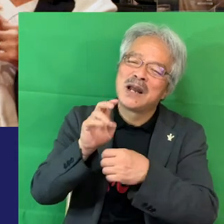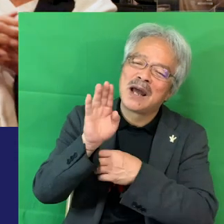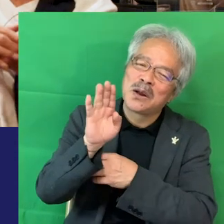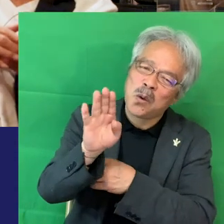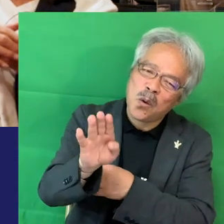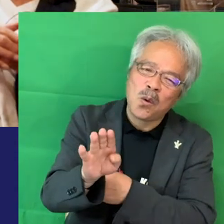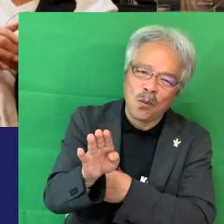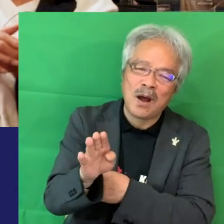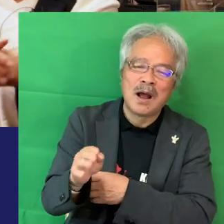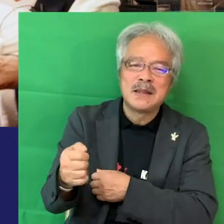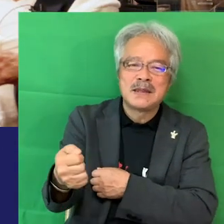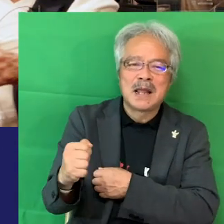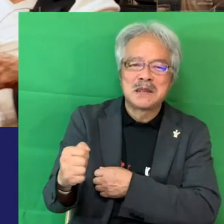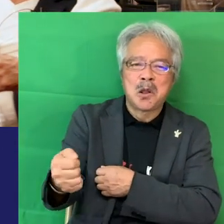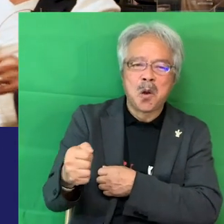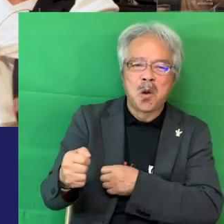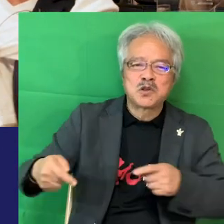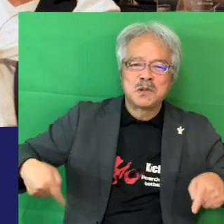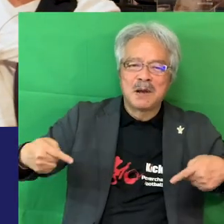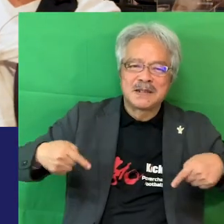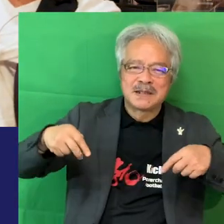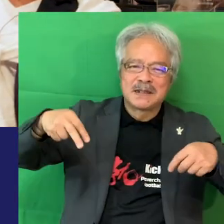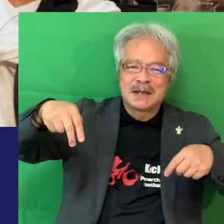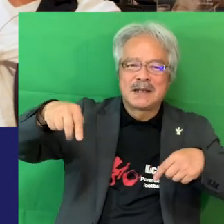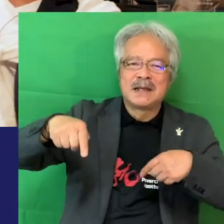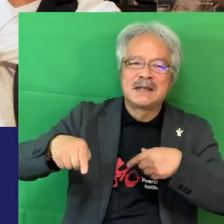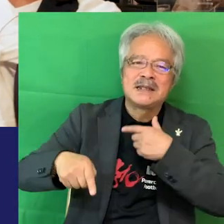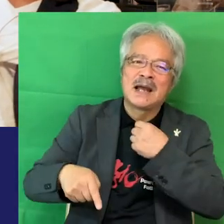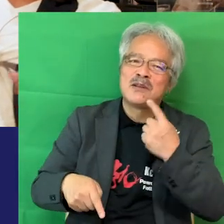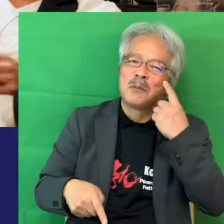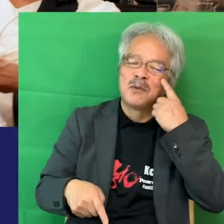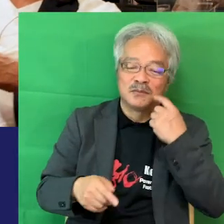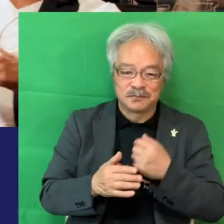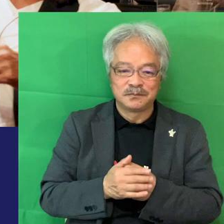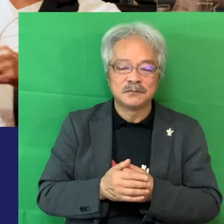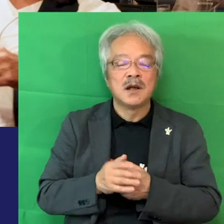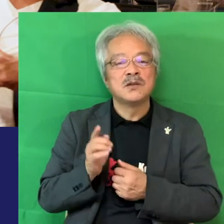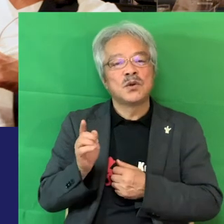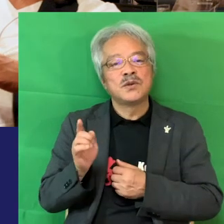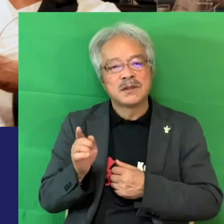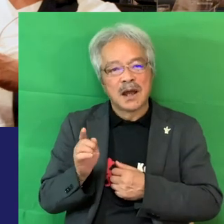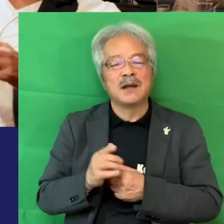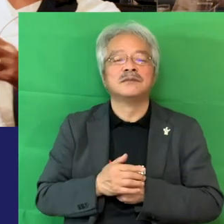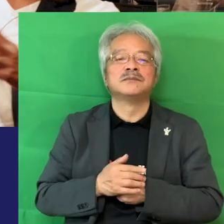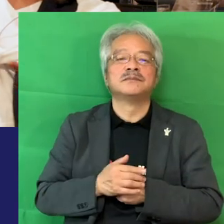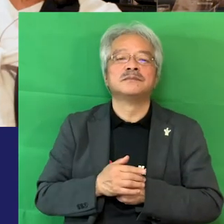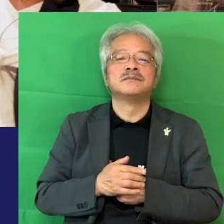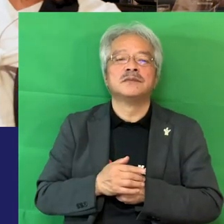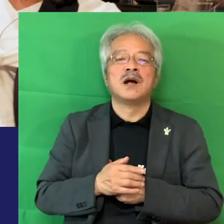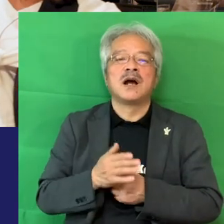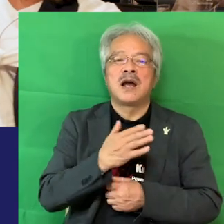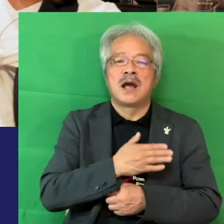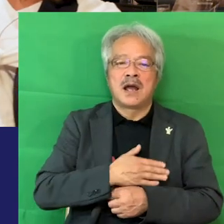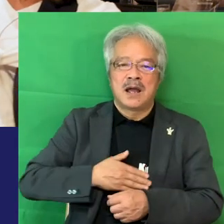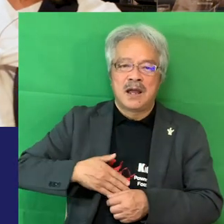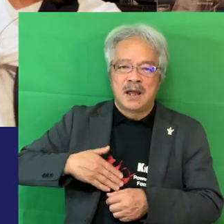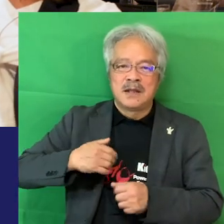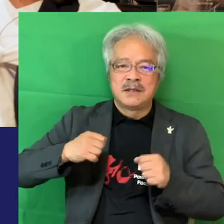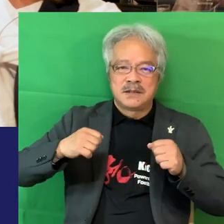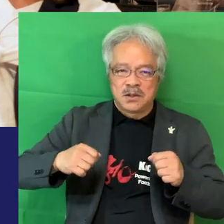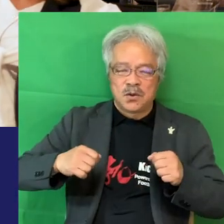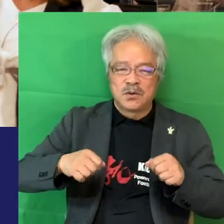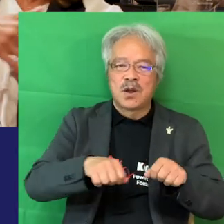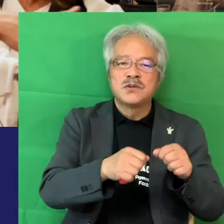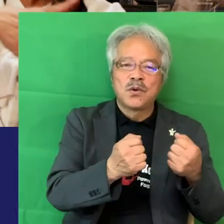できるところがあるのいいですねもしかしたらアンプティーかもしれないそうですねそういったものになっていくことが健常障害とかっていうことじゃなくて